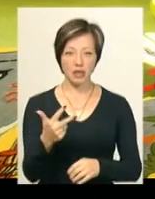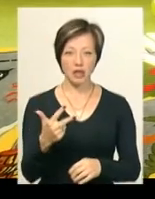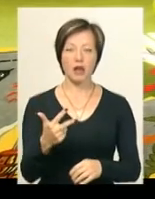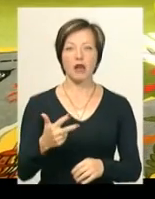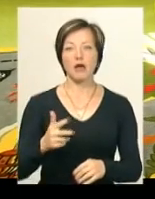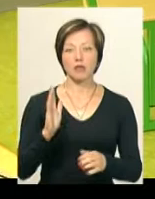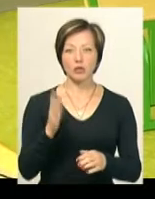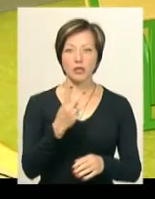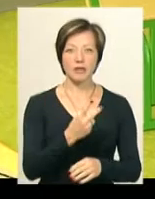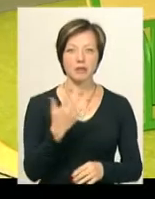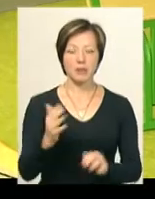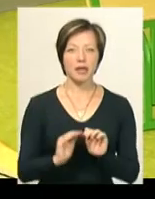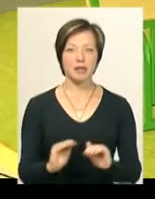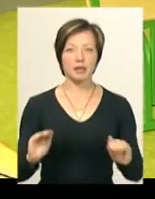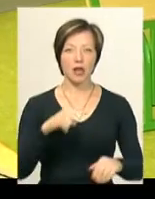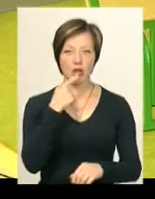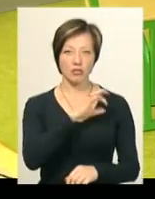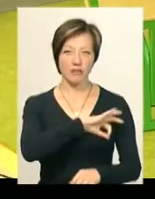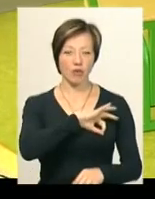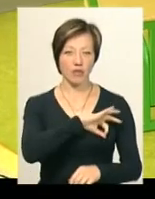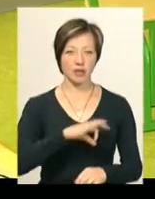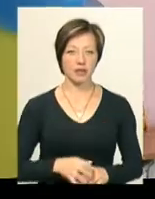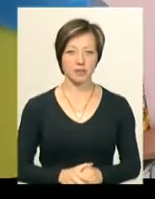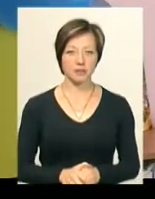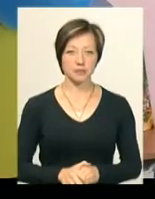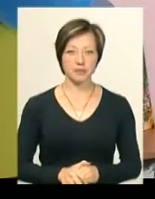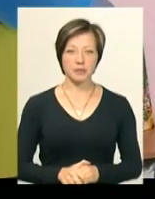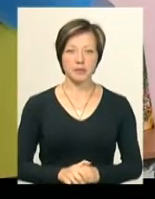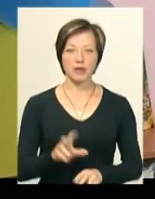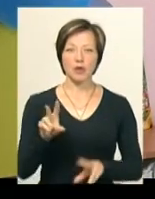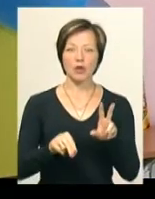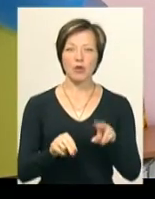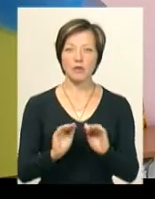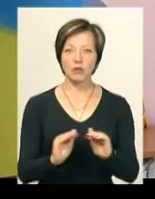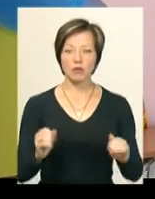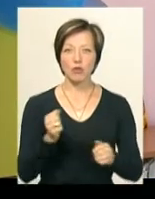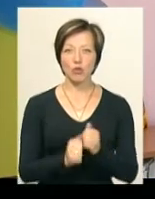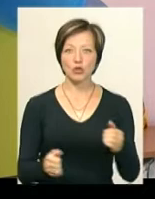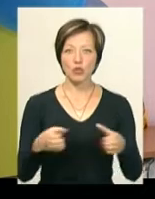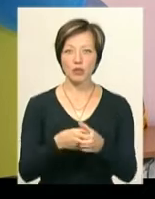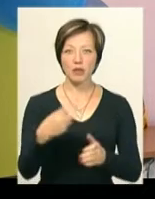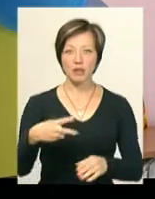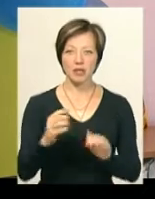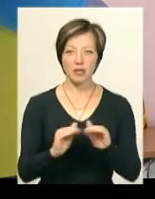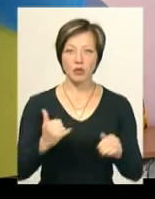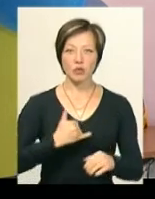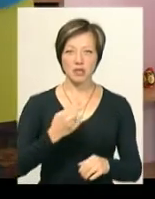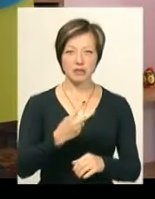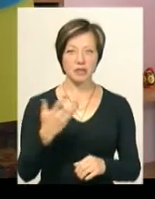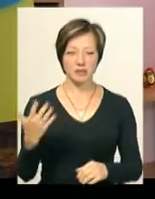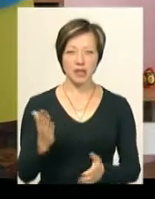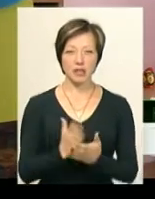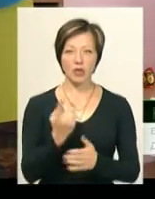здобуватимуть 25 дітей, каже виховатліка Наталя Харітонова. Розрахований садочок в кожній групі по 20 дітей. У нас буде 25.